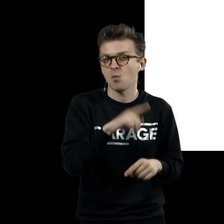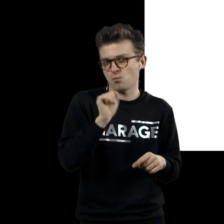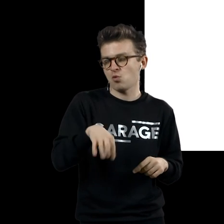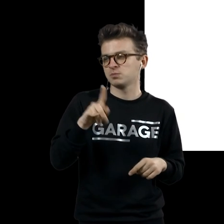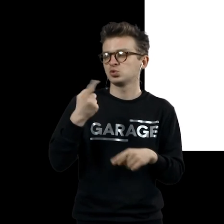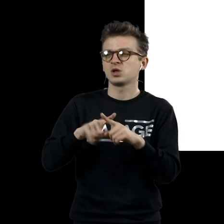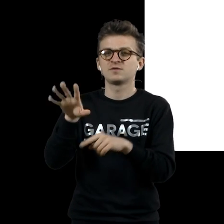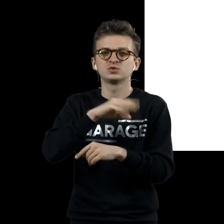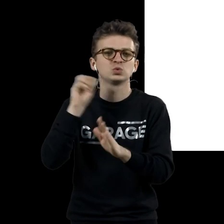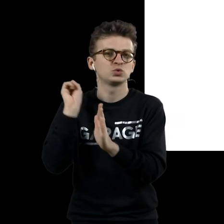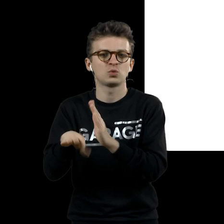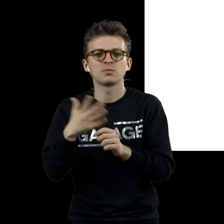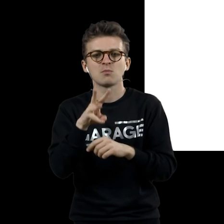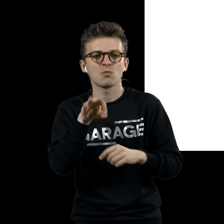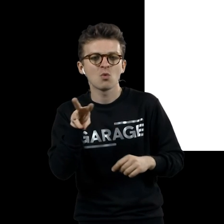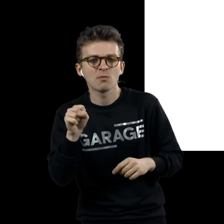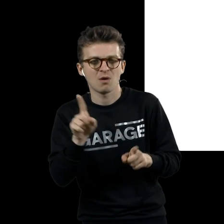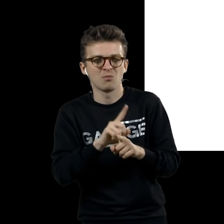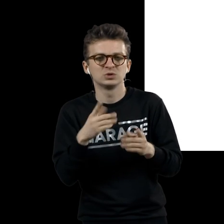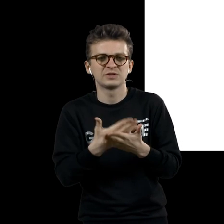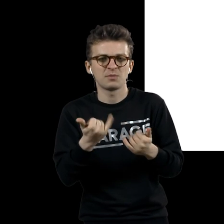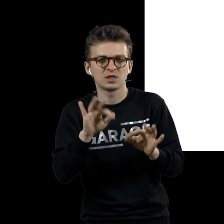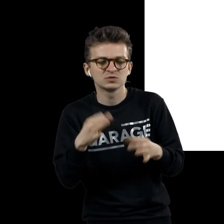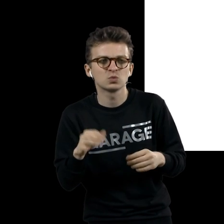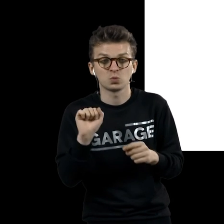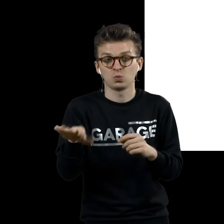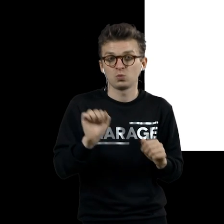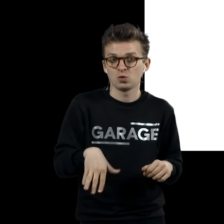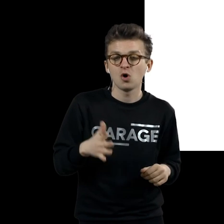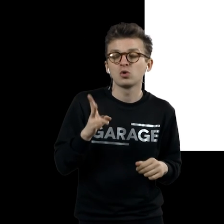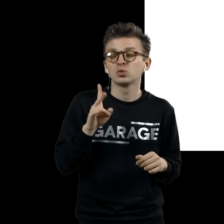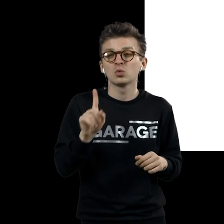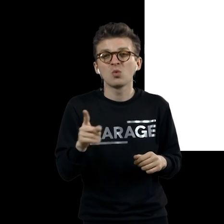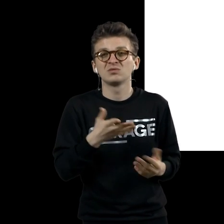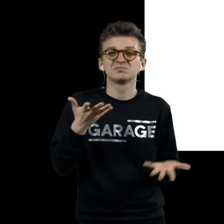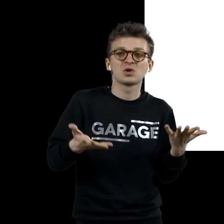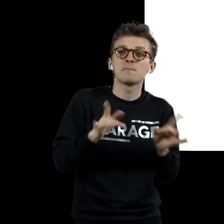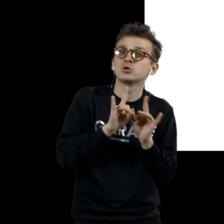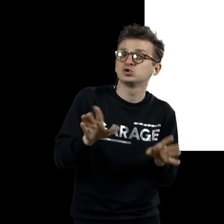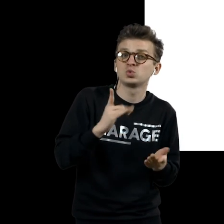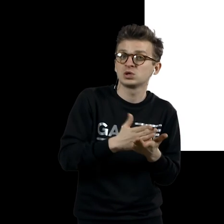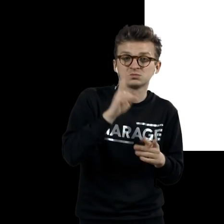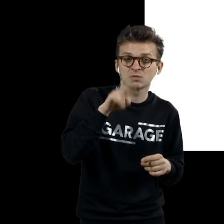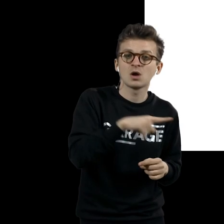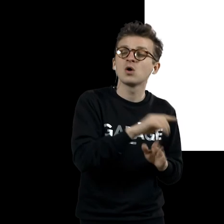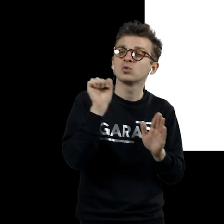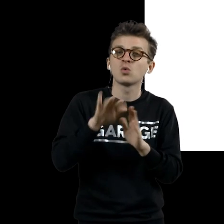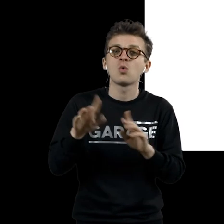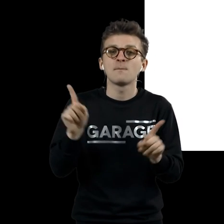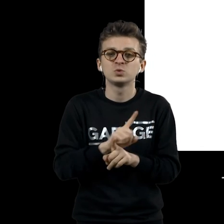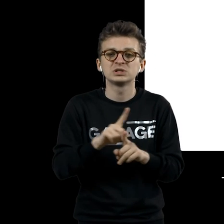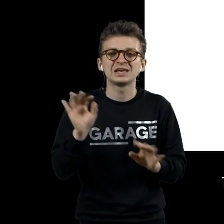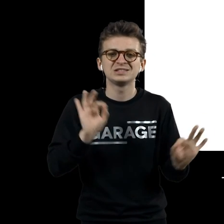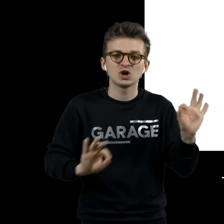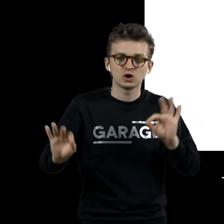чтобы это оказалось в Момо или чтобы это оказалось в Гугенхайме. Видимо, по каким-то причинам нужно было, чтобы это было в музее изящных искусств.